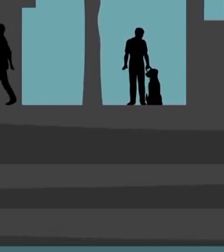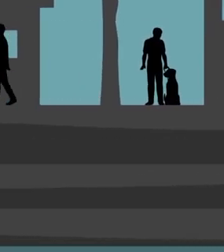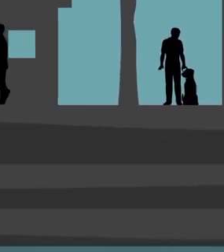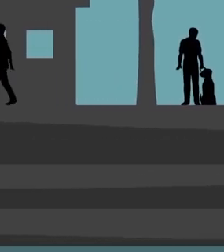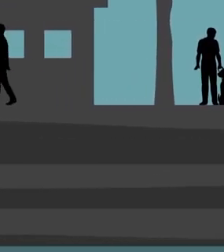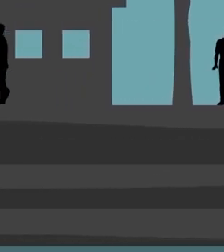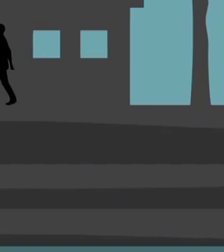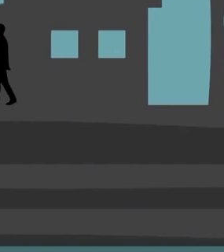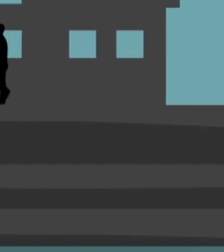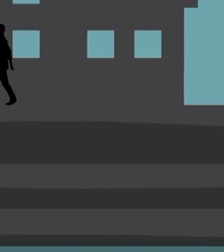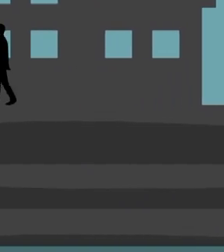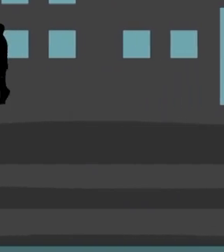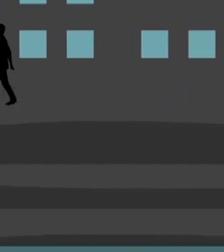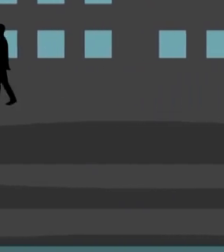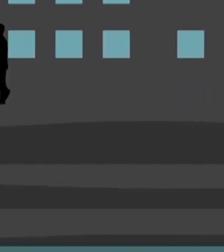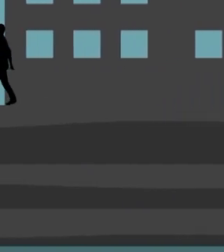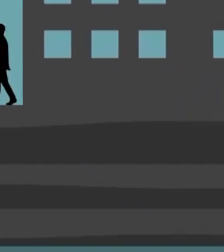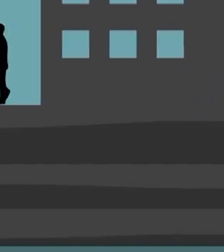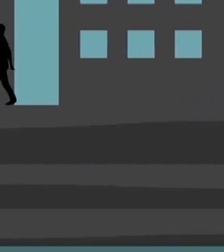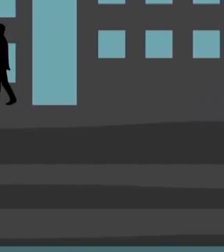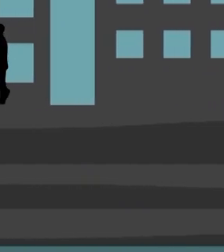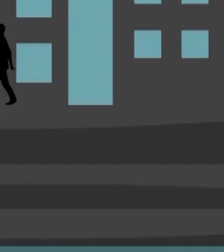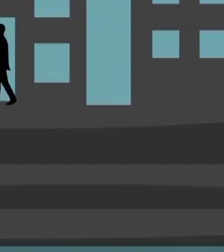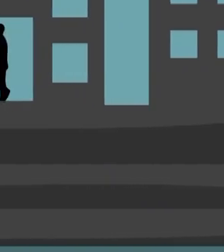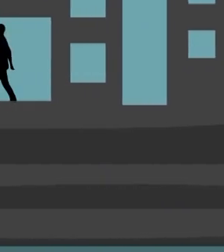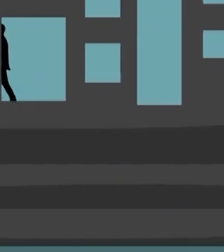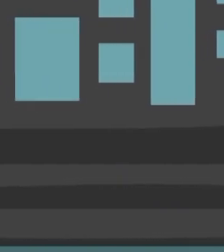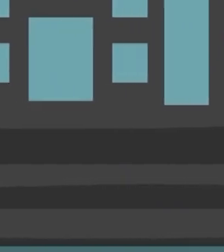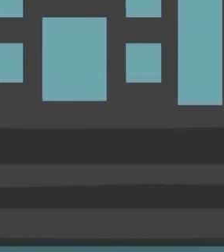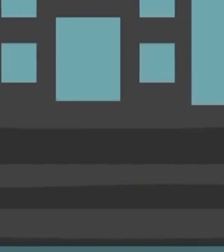want, I can be what I want to be